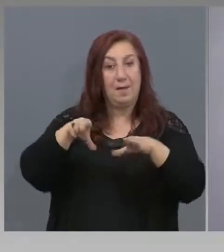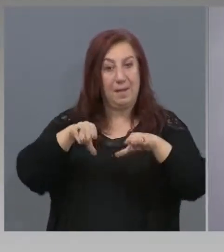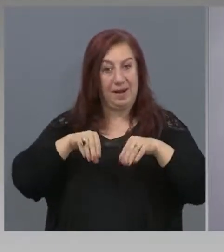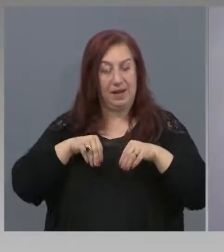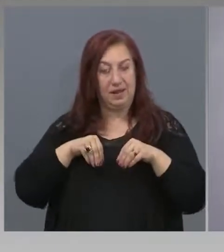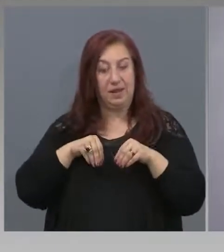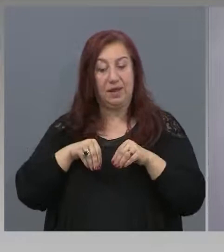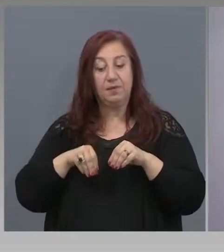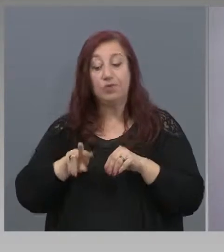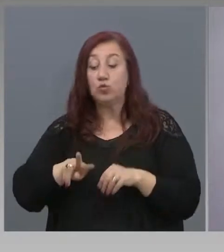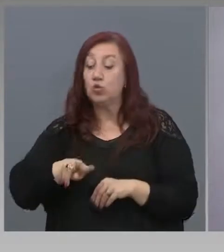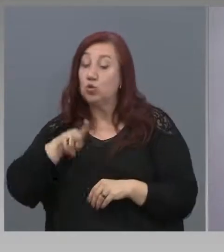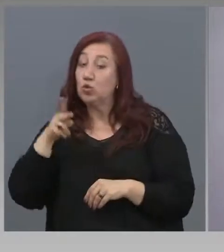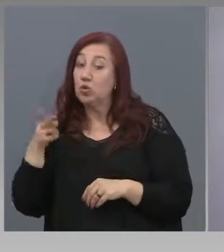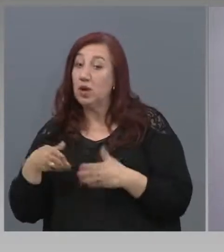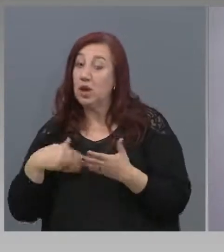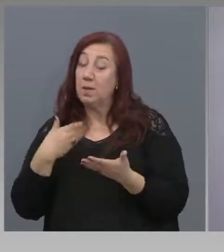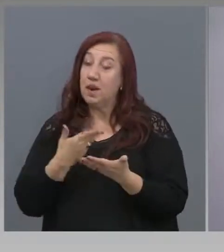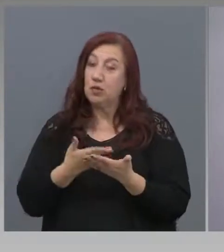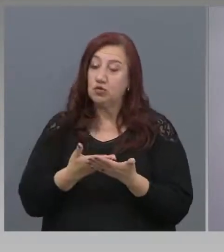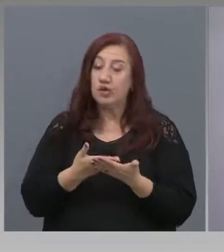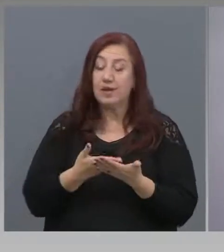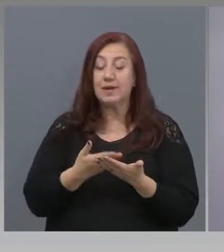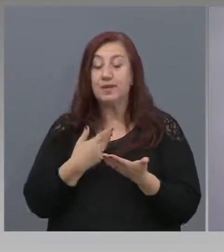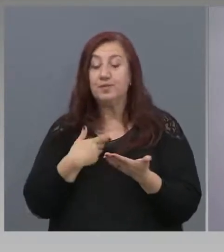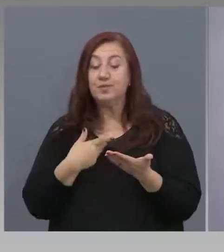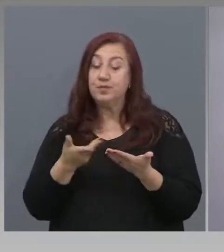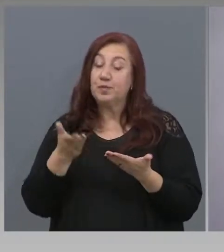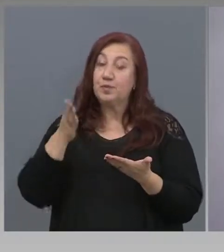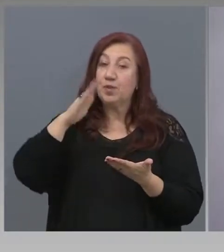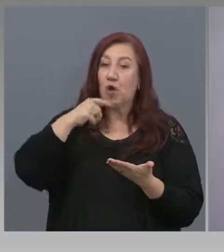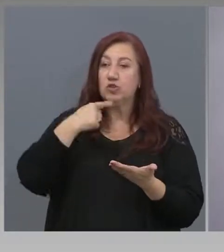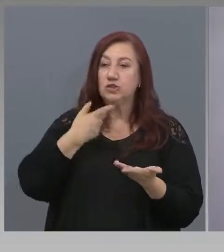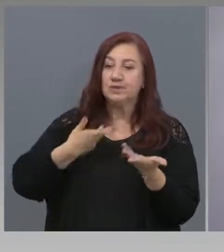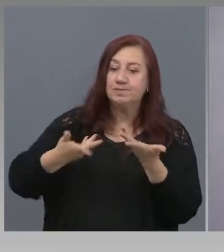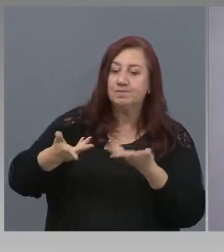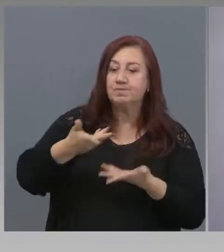оточнението е, че ще бъде работено по тях.